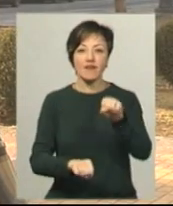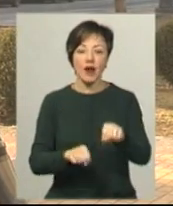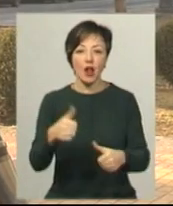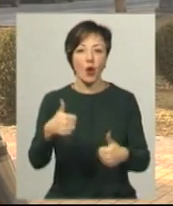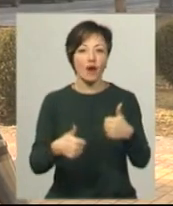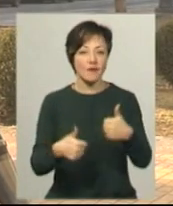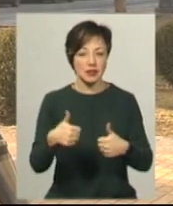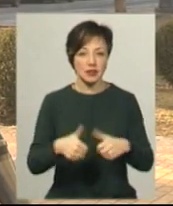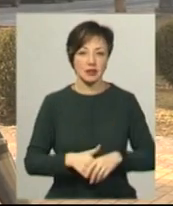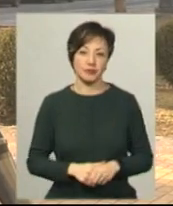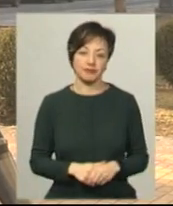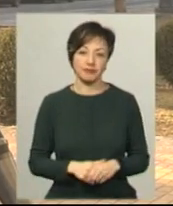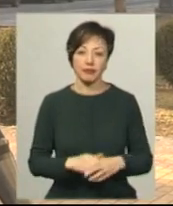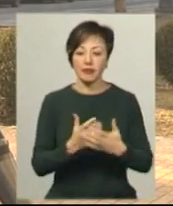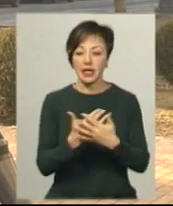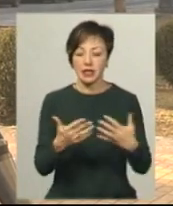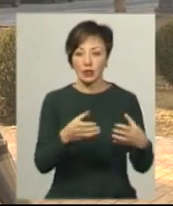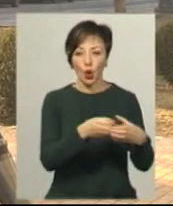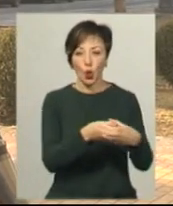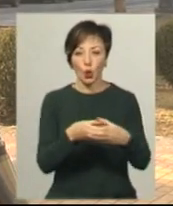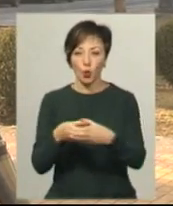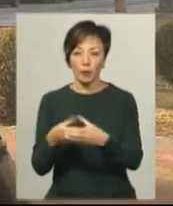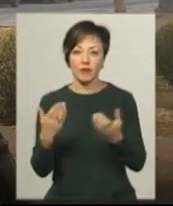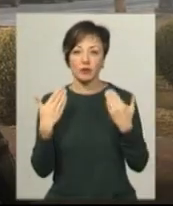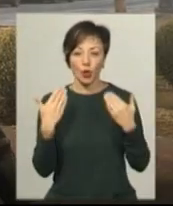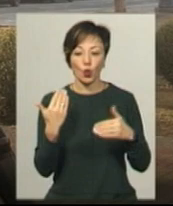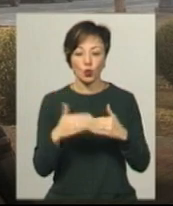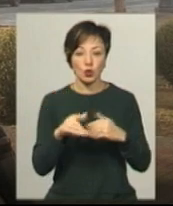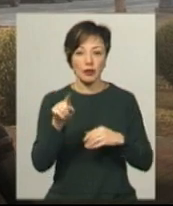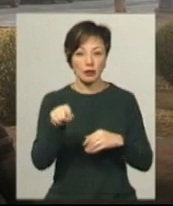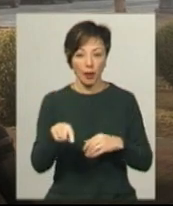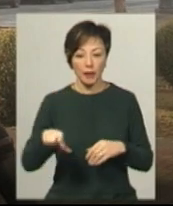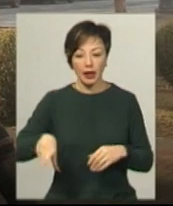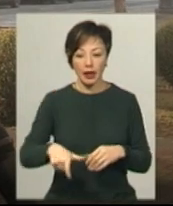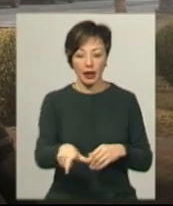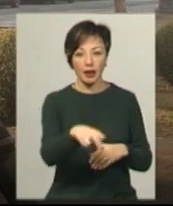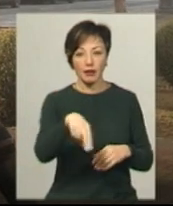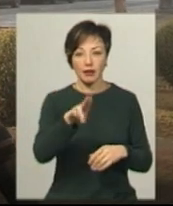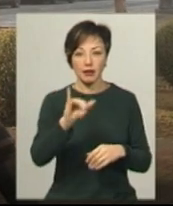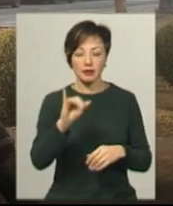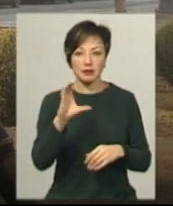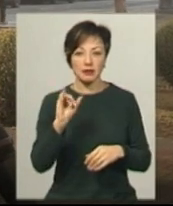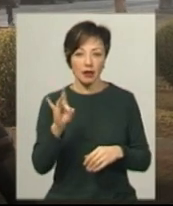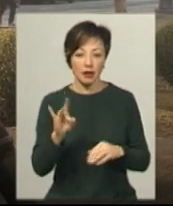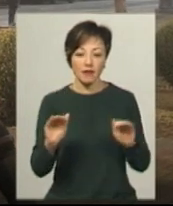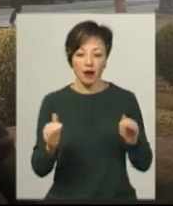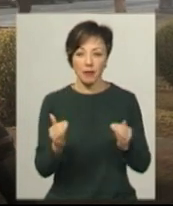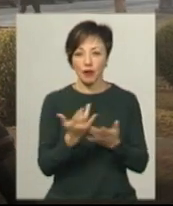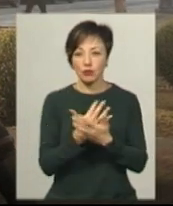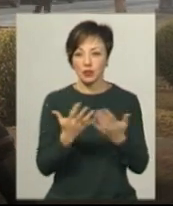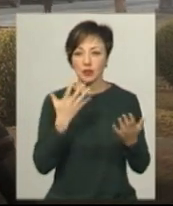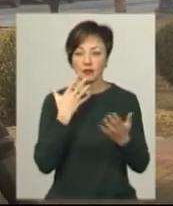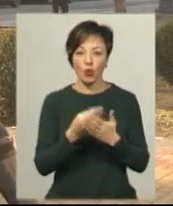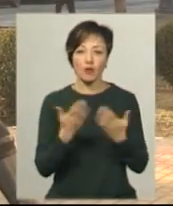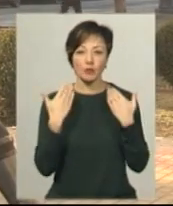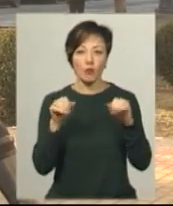далі Сергій Толстіхін. Різні групи відпочивальників, які вже відпочивають на Дністрі, вони в рамках урізноманітнення свого